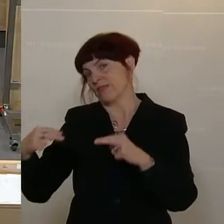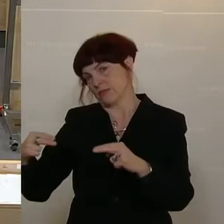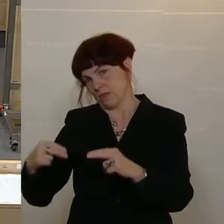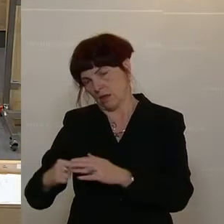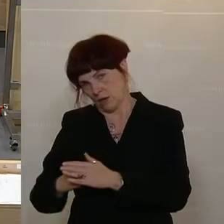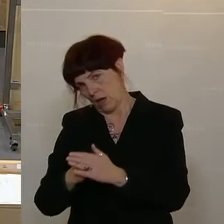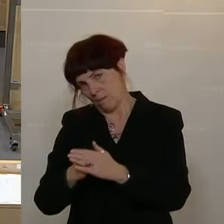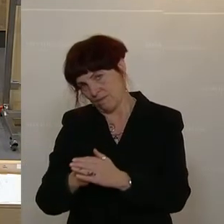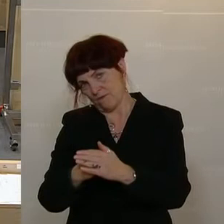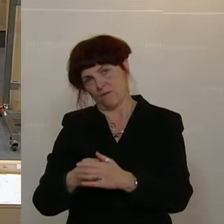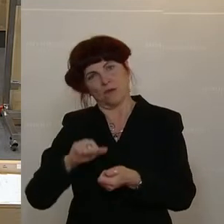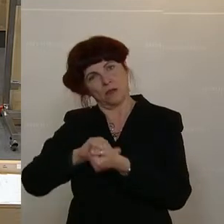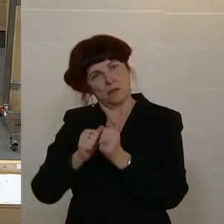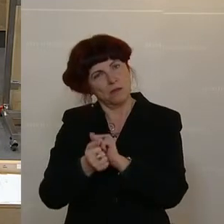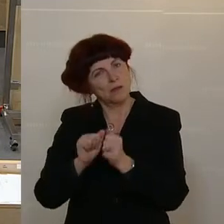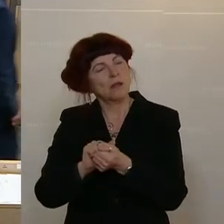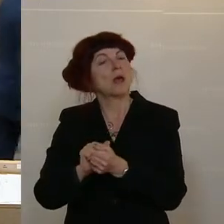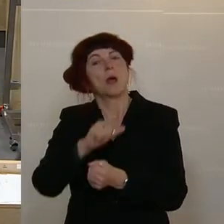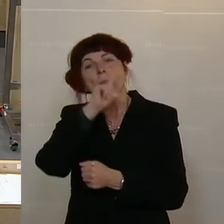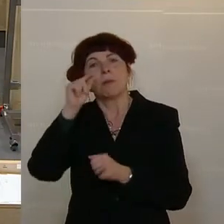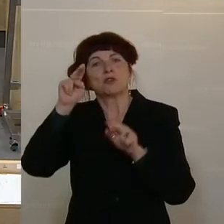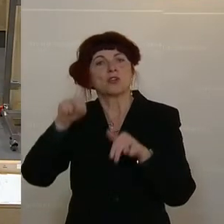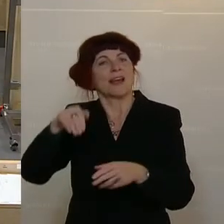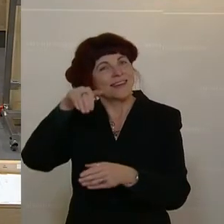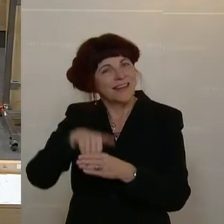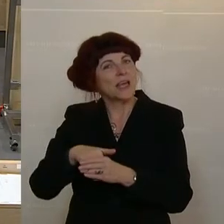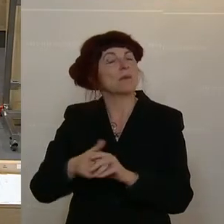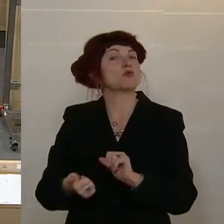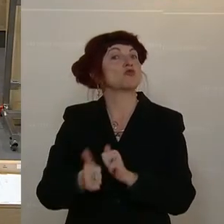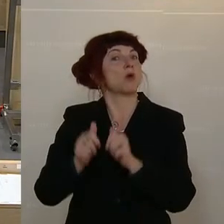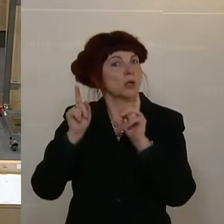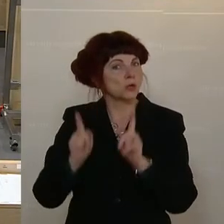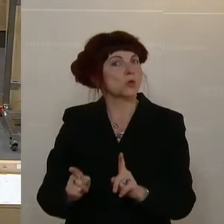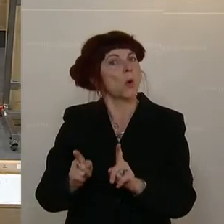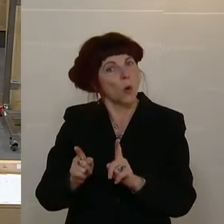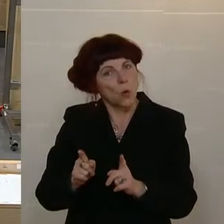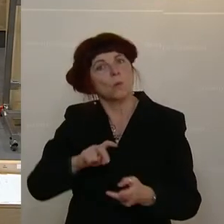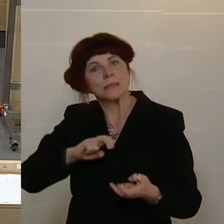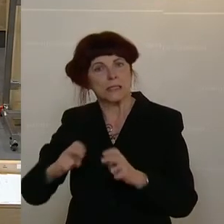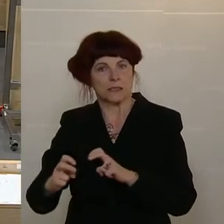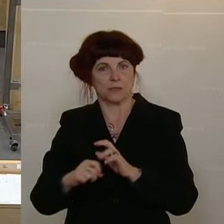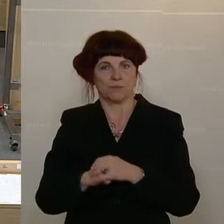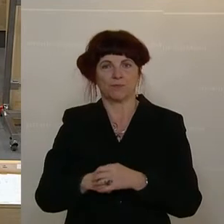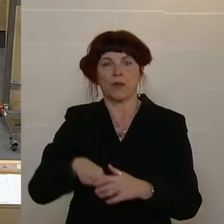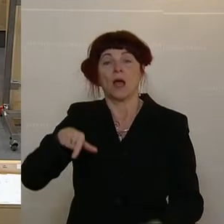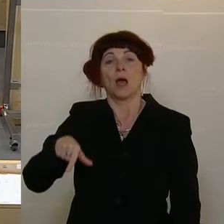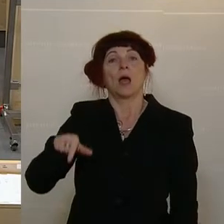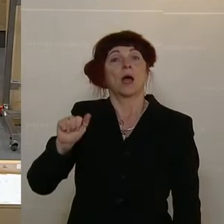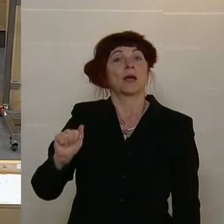dass die Menschenrechte auch in den Sportbelangen zum Durchbruch verholfen werden. Zu Katar